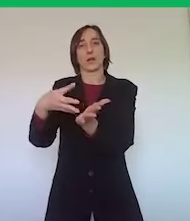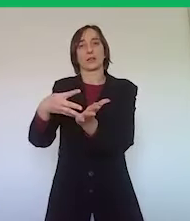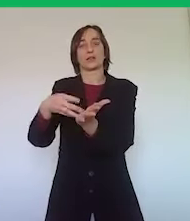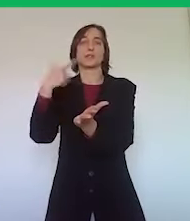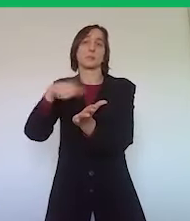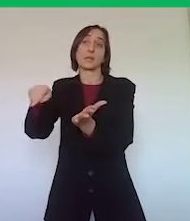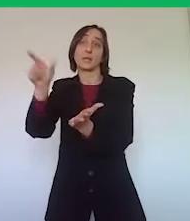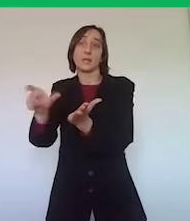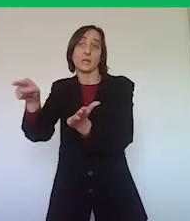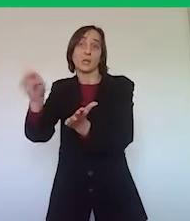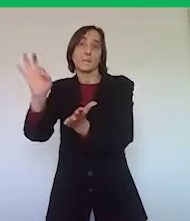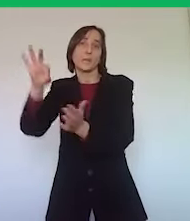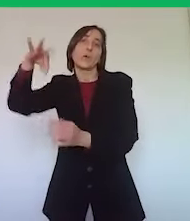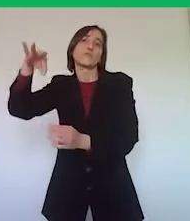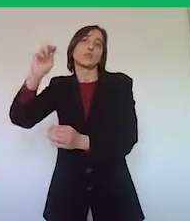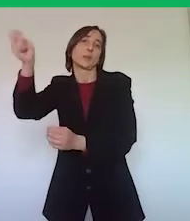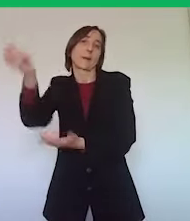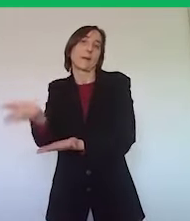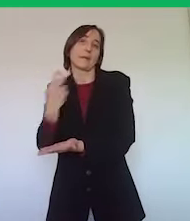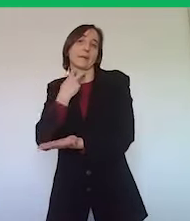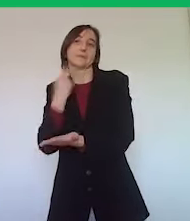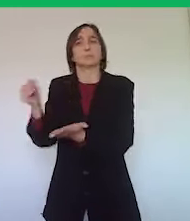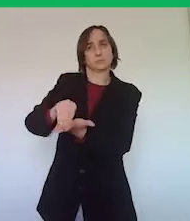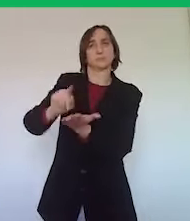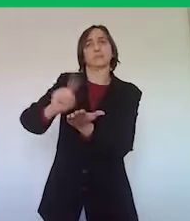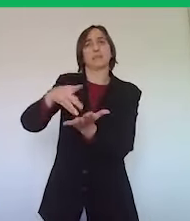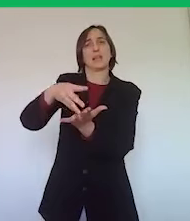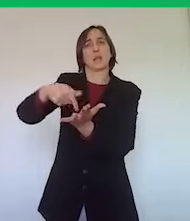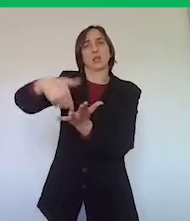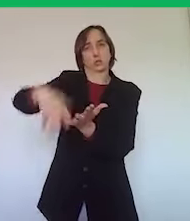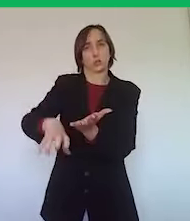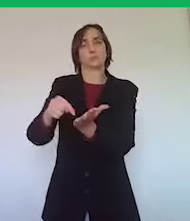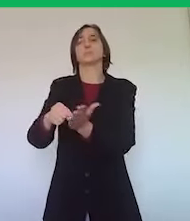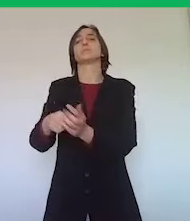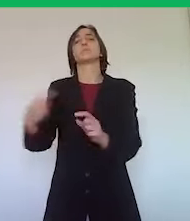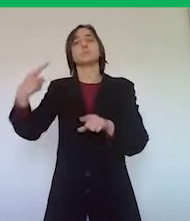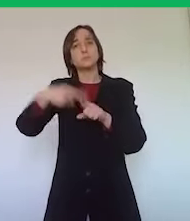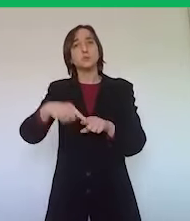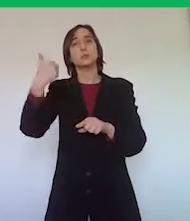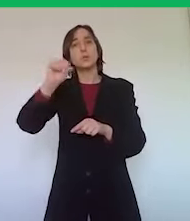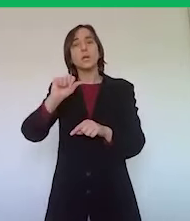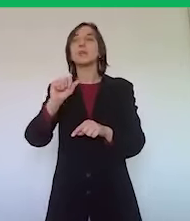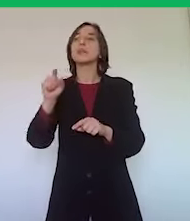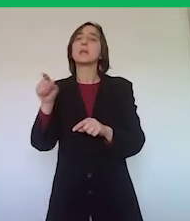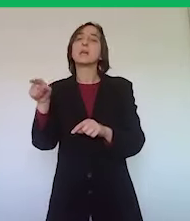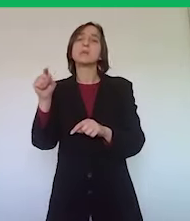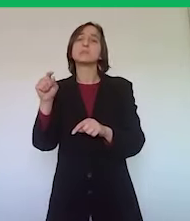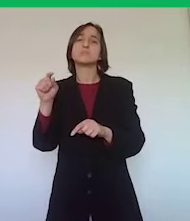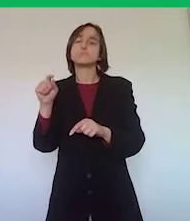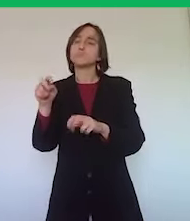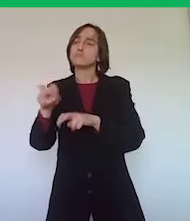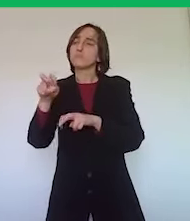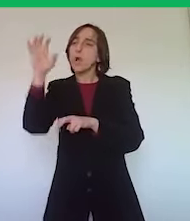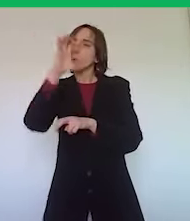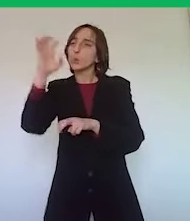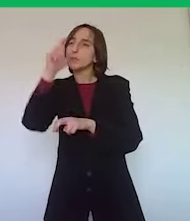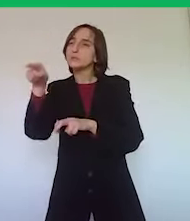pagano ai proprietari degli immobili. Sono anche delle strutture ricettive nel caso in cui gli agriturismi